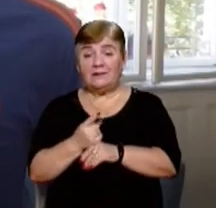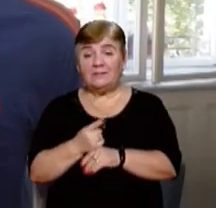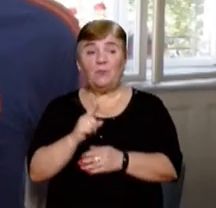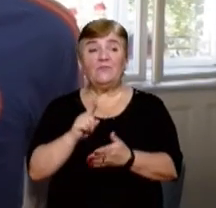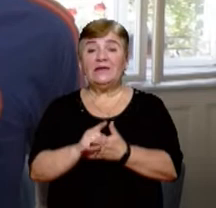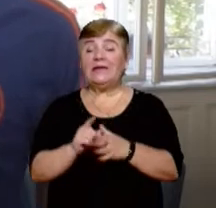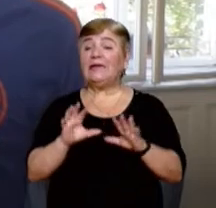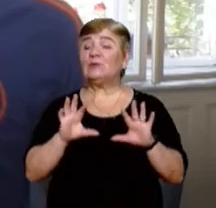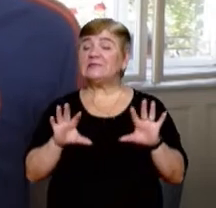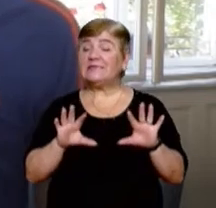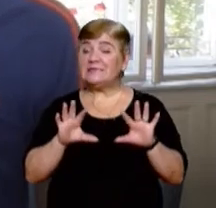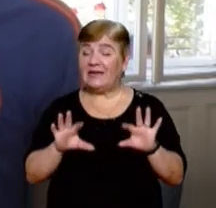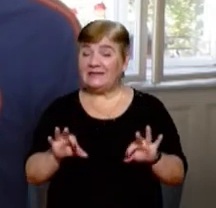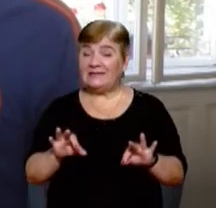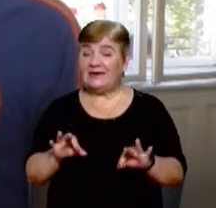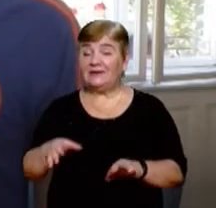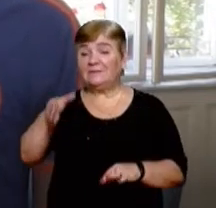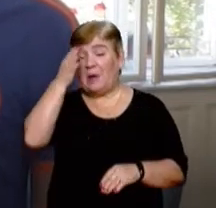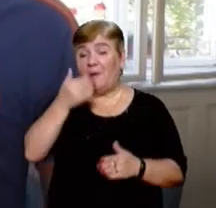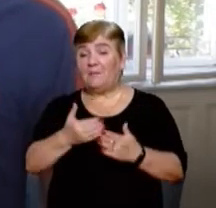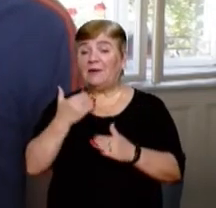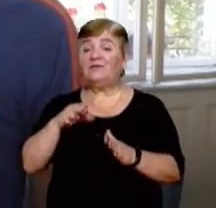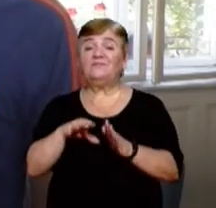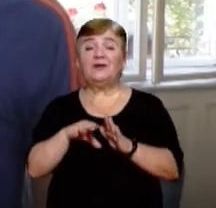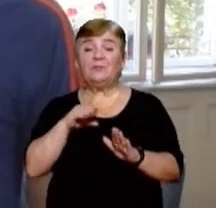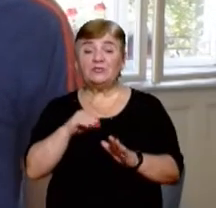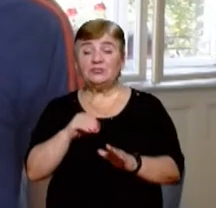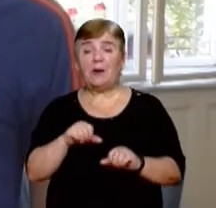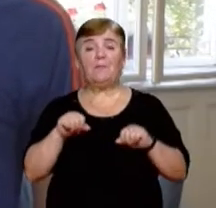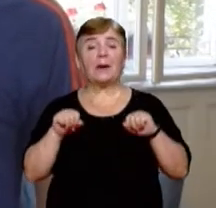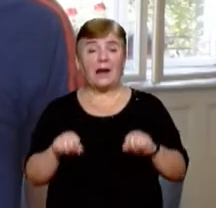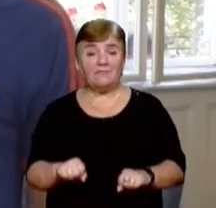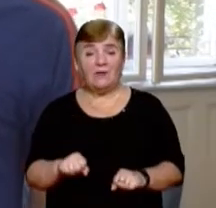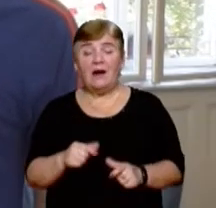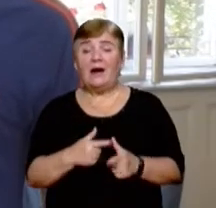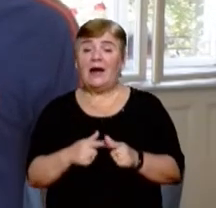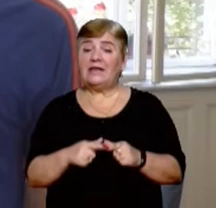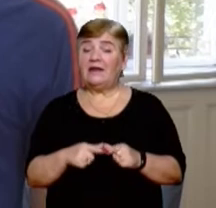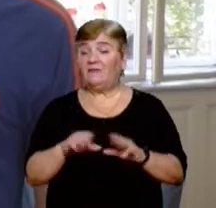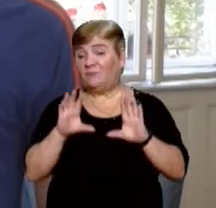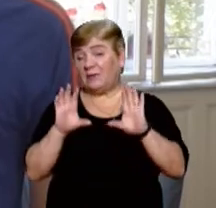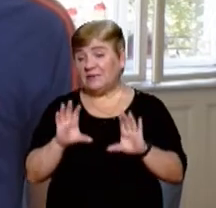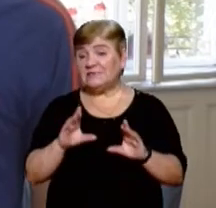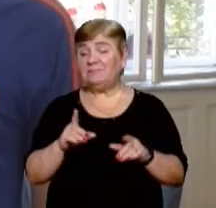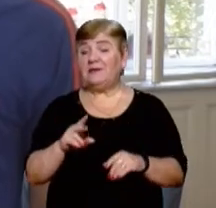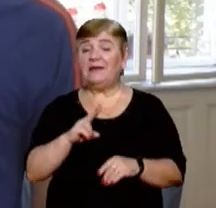розказати про виборче-перезвиборче право. Але, в принципі, ми подумаємо, що